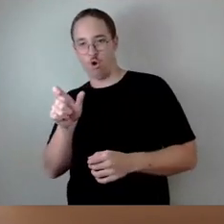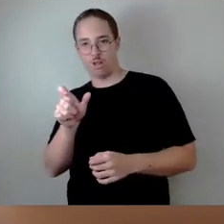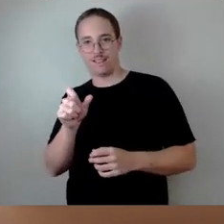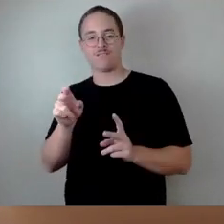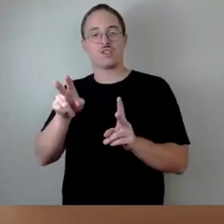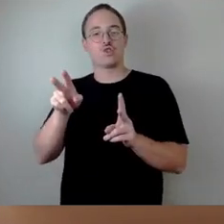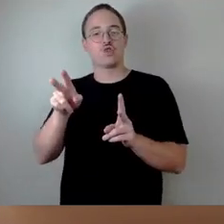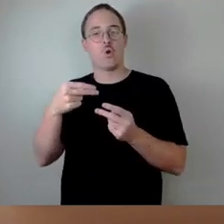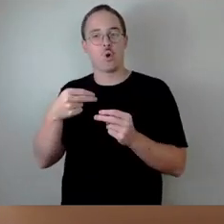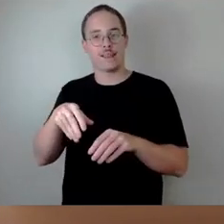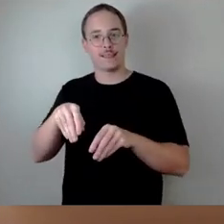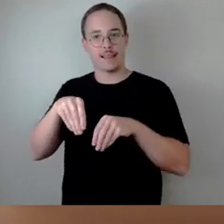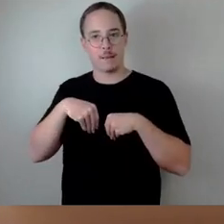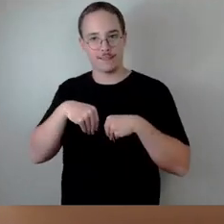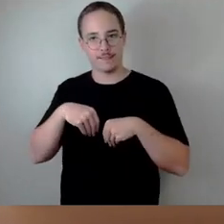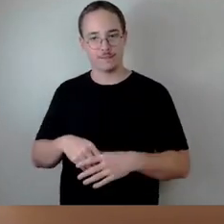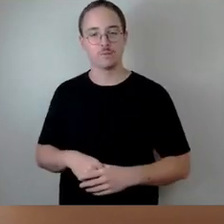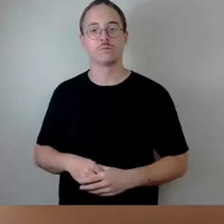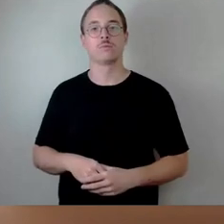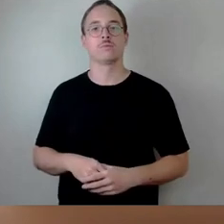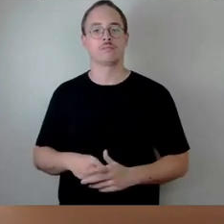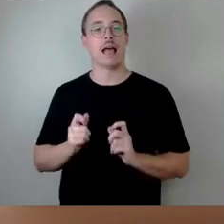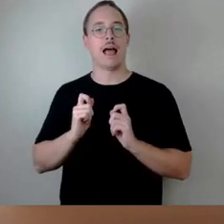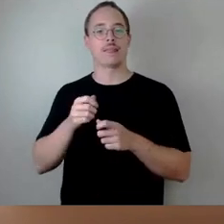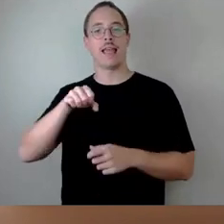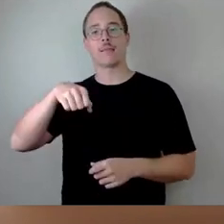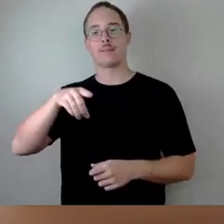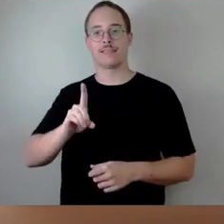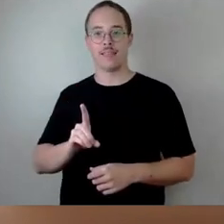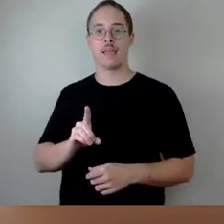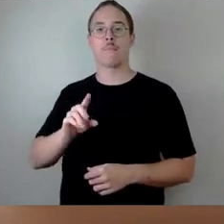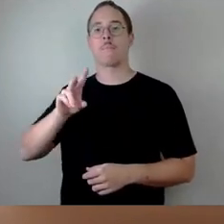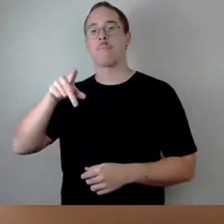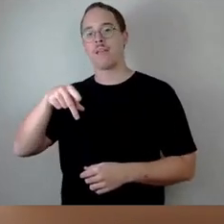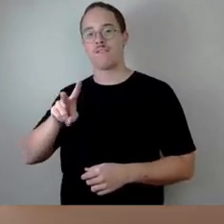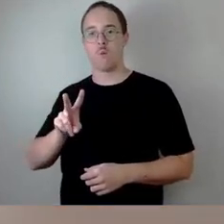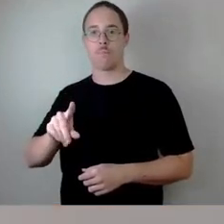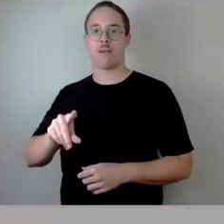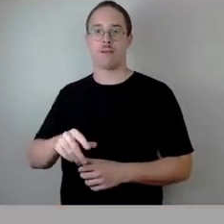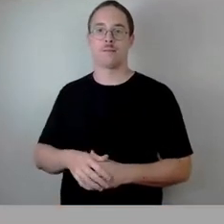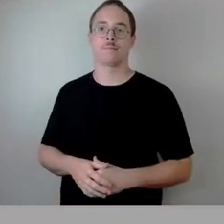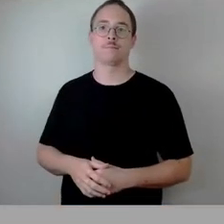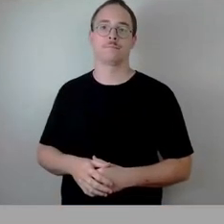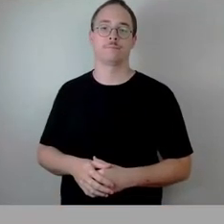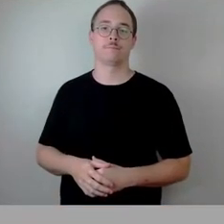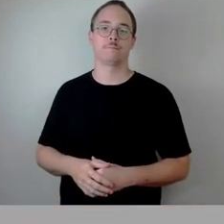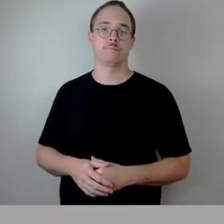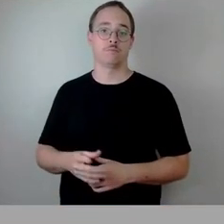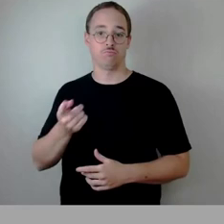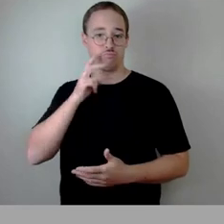SPD-PVP. Wer dem folgen möchte, den bitte ich jetzt um das Stimmzeichen.